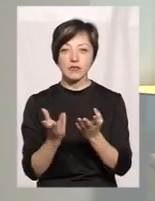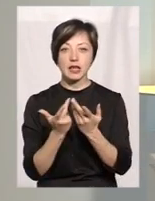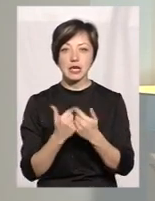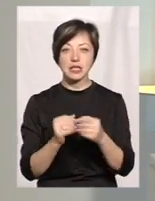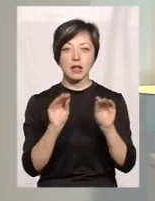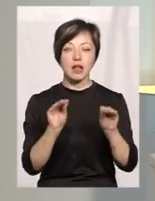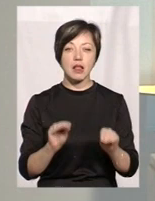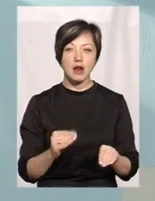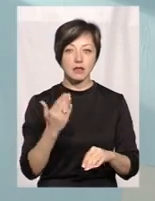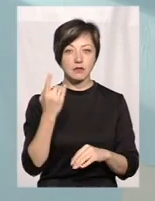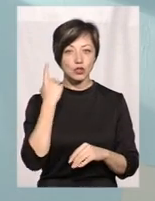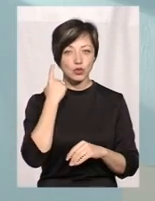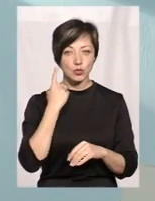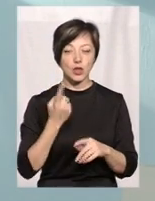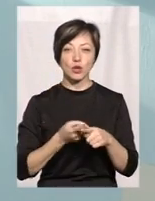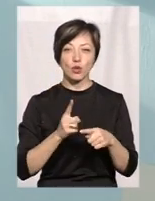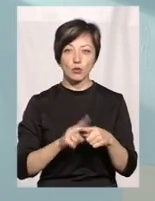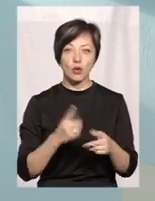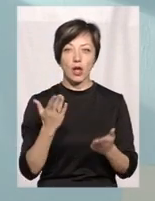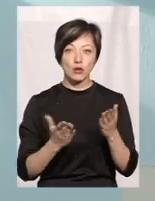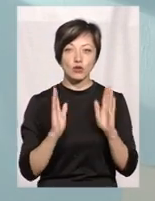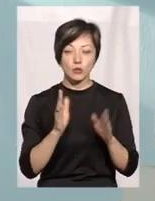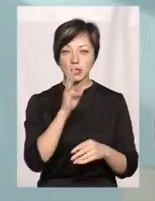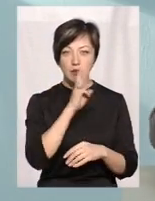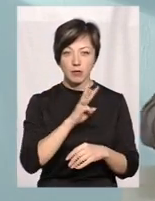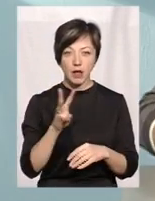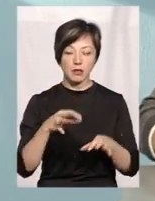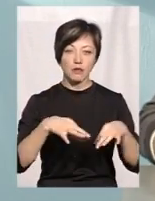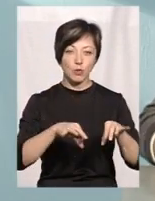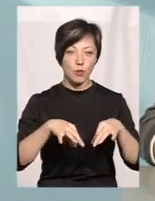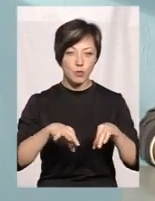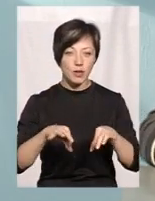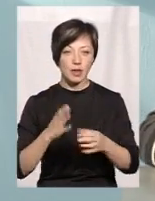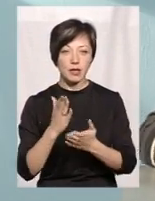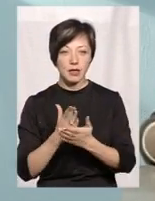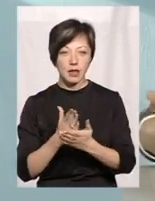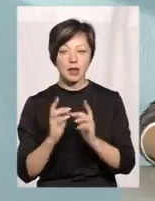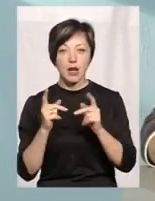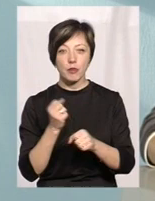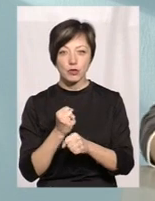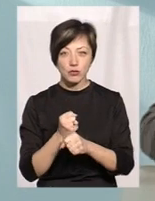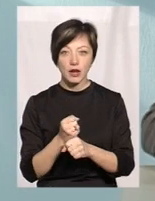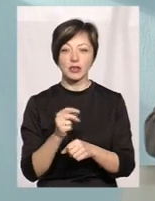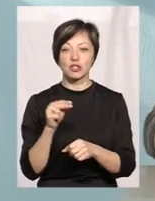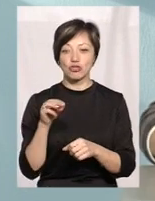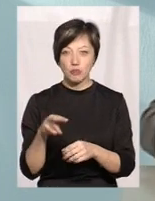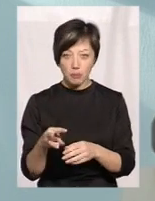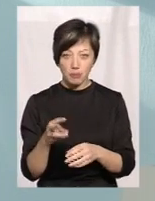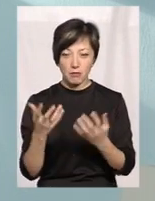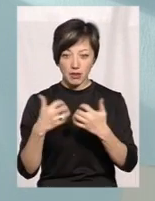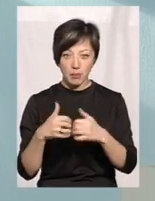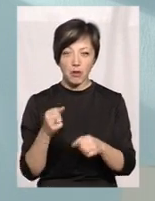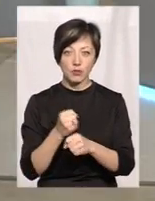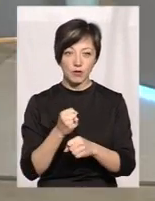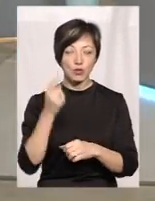декларацій, як ви чули. Тому, якщо буде зарплата, автомобіль, є як працювати, з чим працювати, тому,